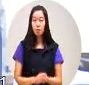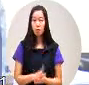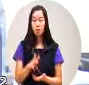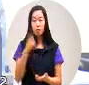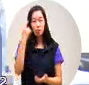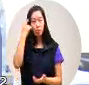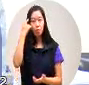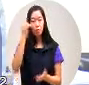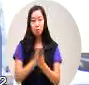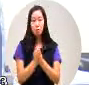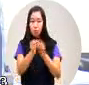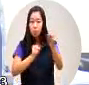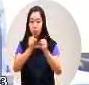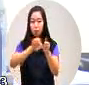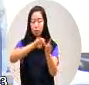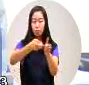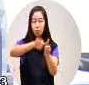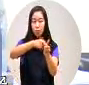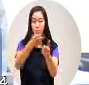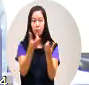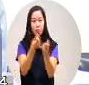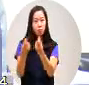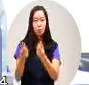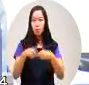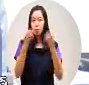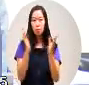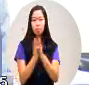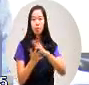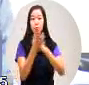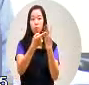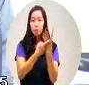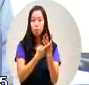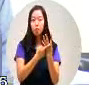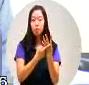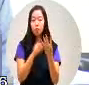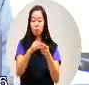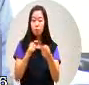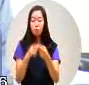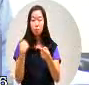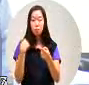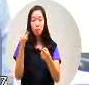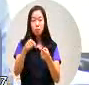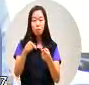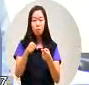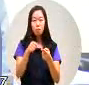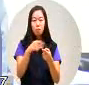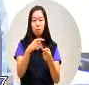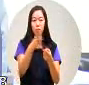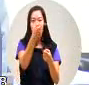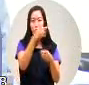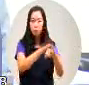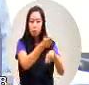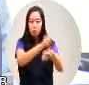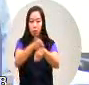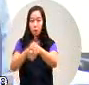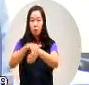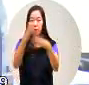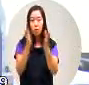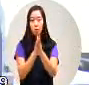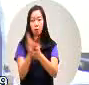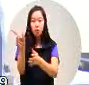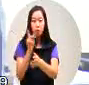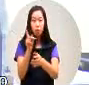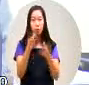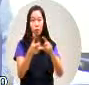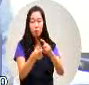学台前道的这个都是产业啊那么应该把这些人才透过七公司